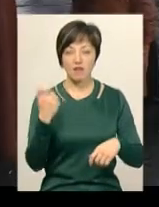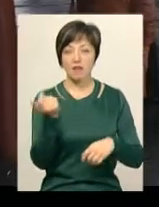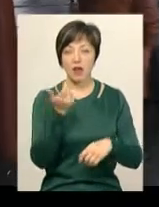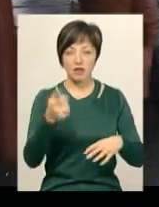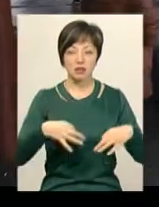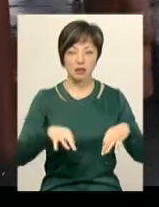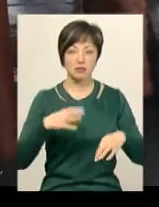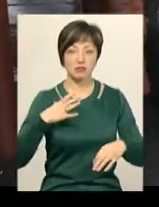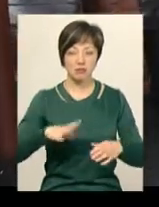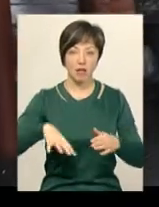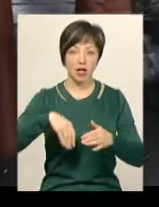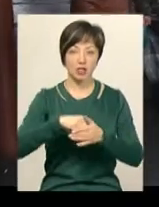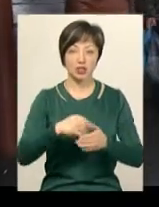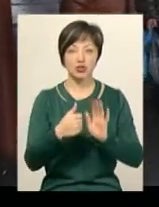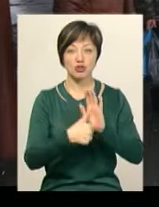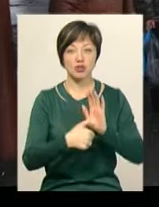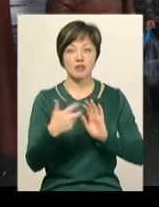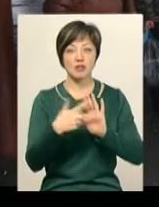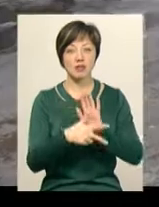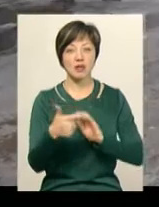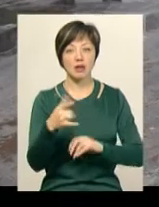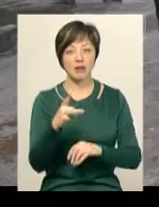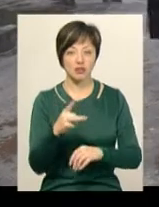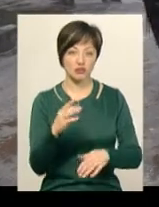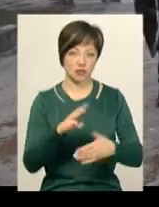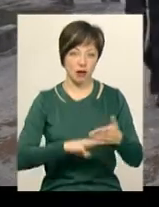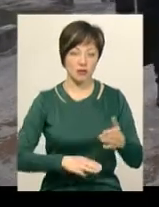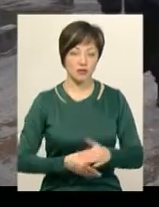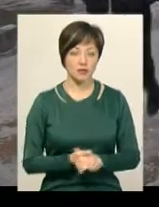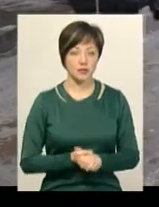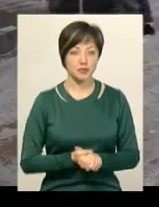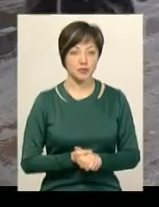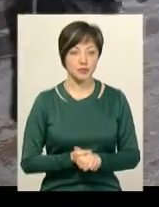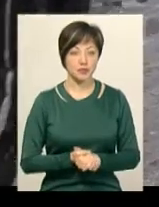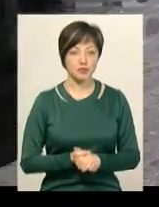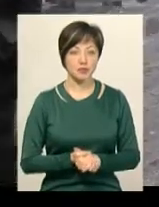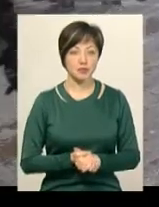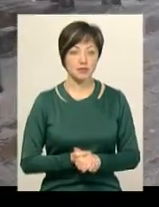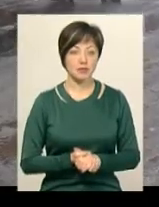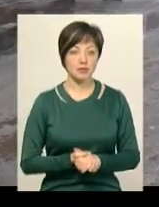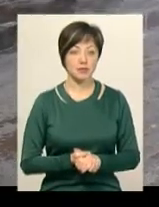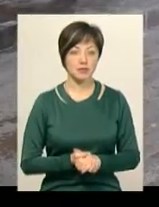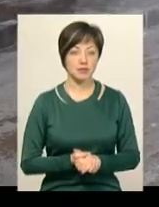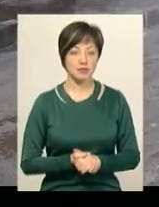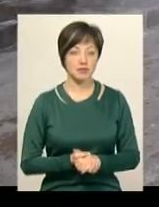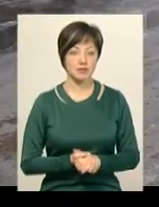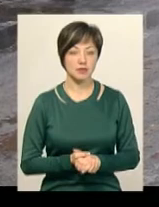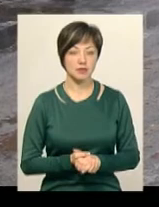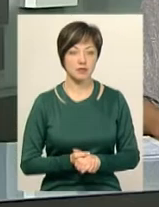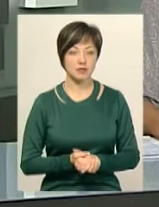засобу змушений буде платити 680 гривень штрафу. Михайло Жила, Олександр Горішевський, новини Поділля Центр.